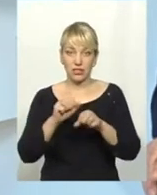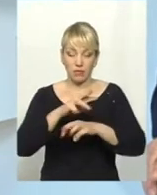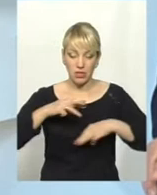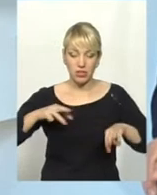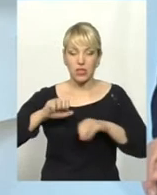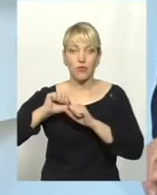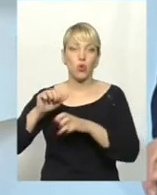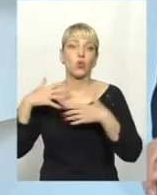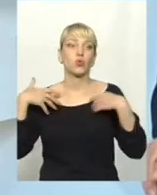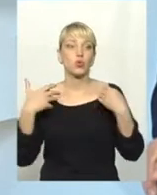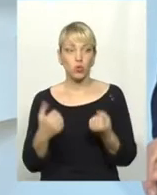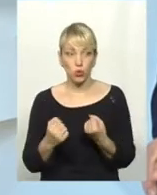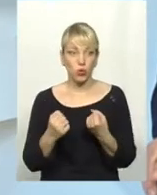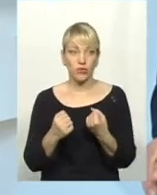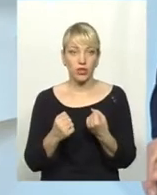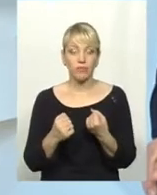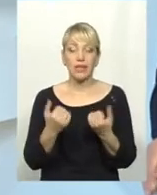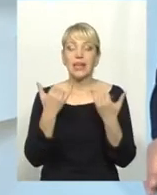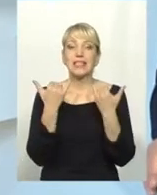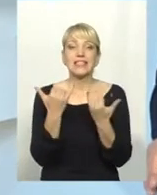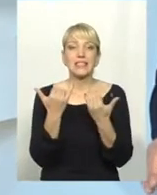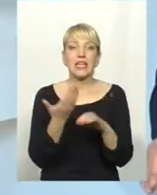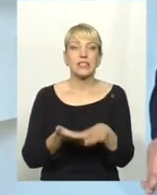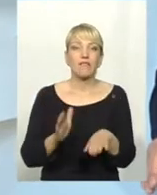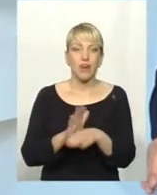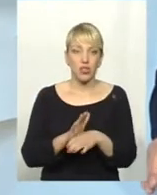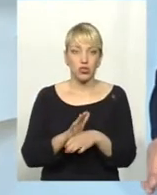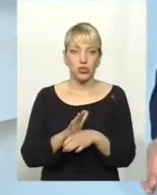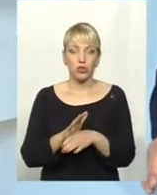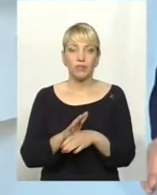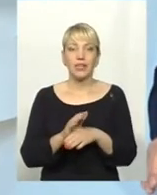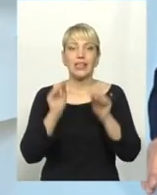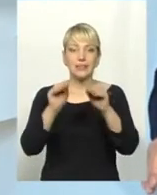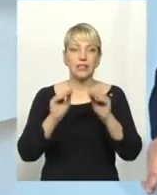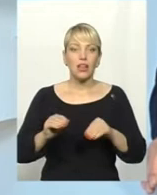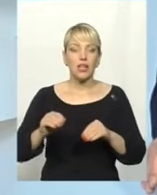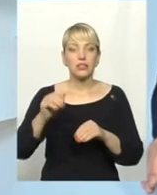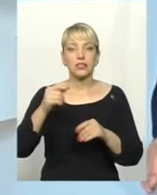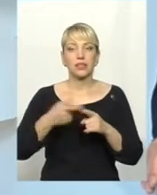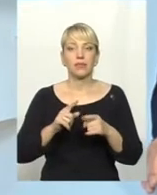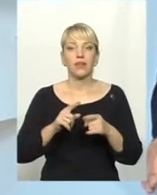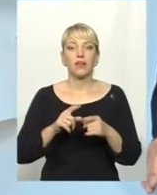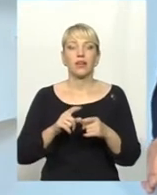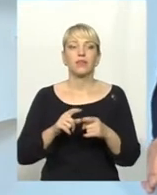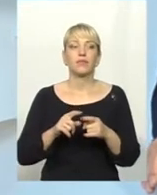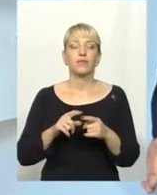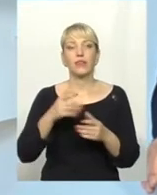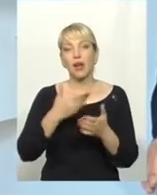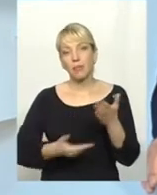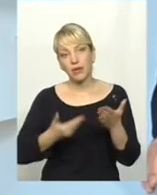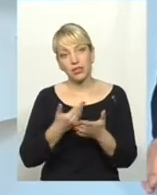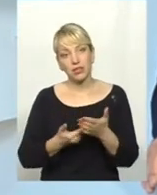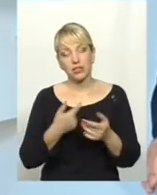здоров'я, тому нам зараз важко скласти думку про головні напрямки. країнах, скажімо,